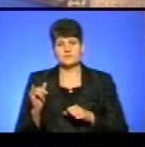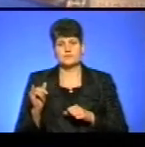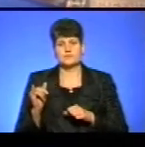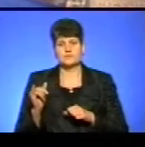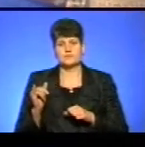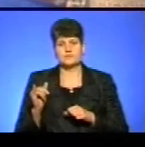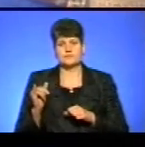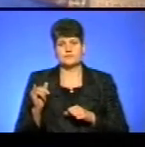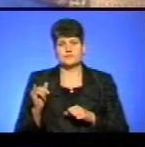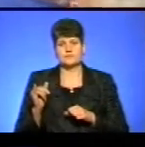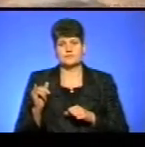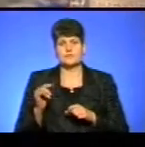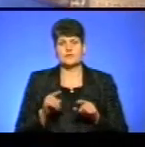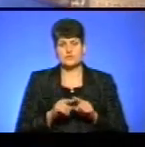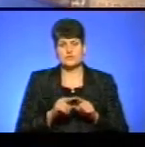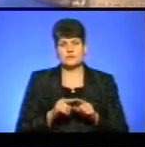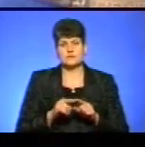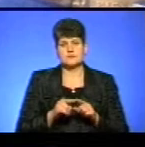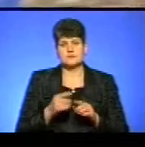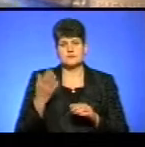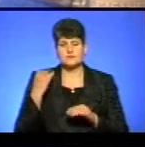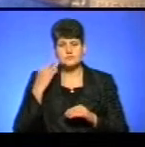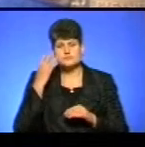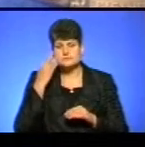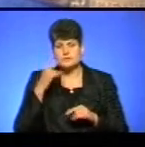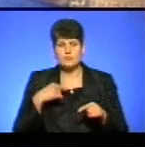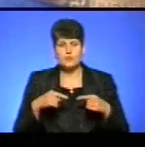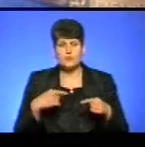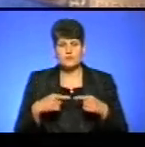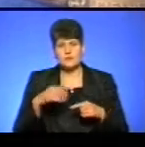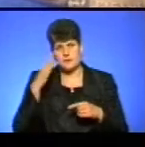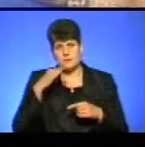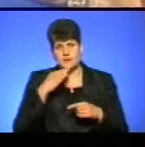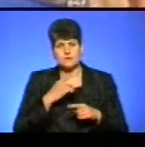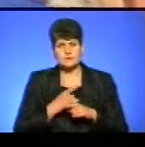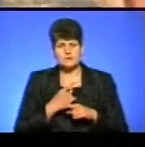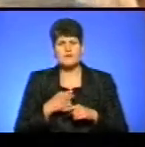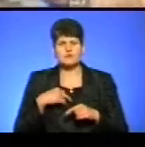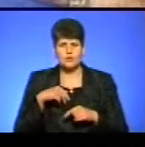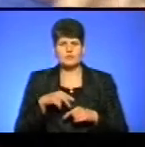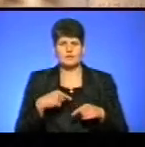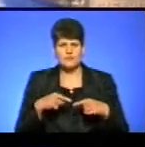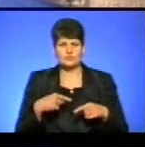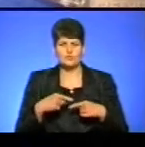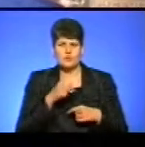І от теж свій час дуже футболом марив. Наскільки батько все забороняв, але він ходив на футбол тайком